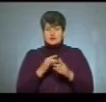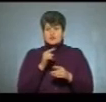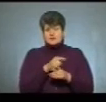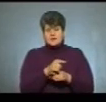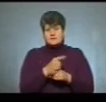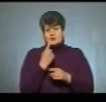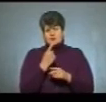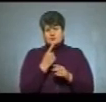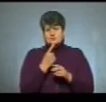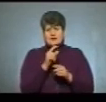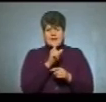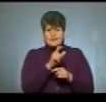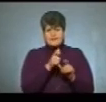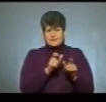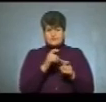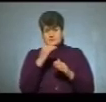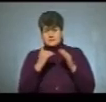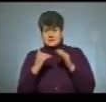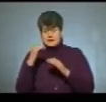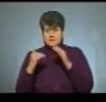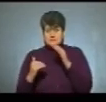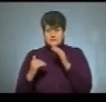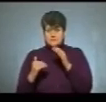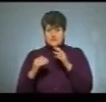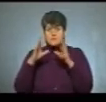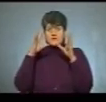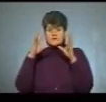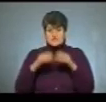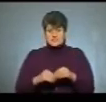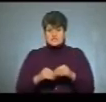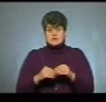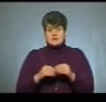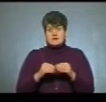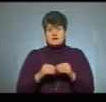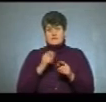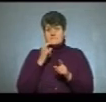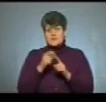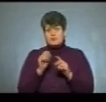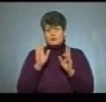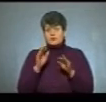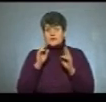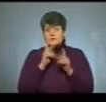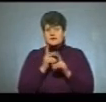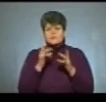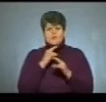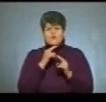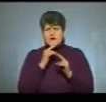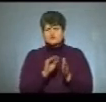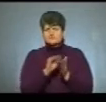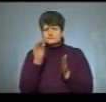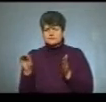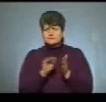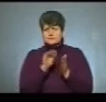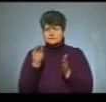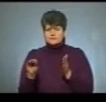одну клітинку змістився, і в тебе вся відповідь, весь ряд піде неправильно. Тому дуже уважно треба переносити завдання.